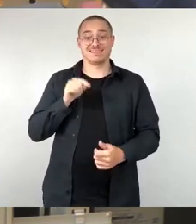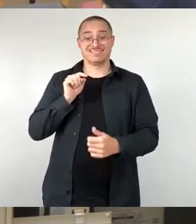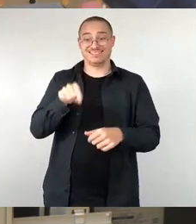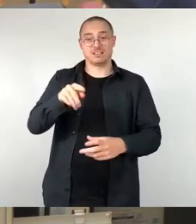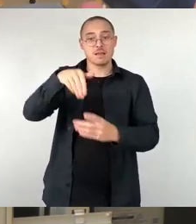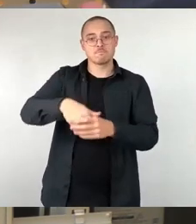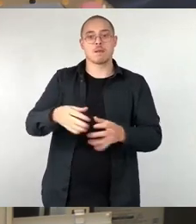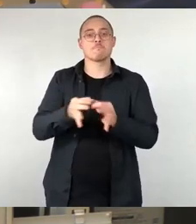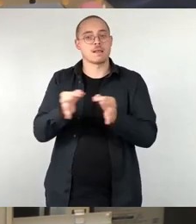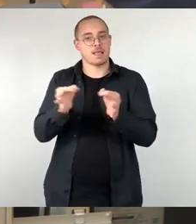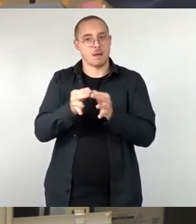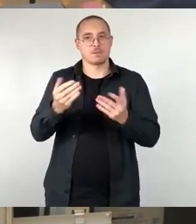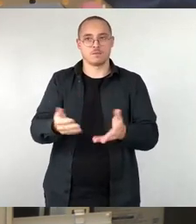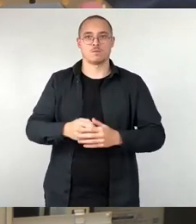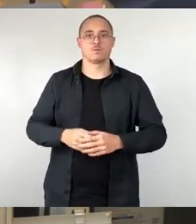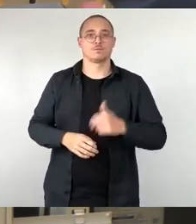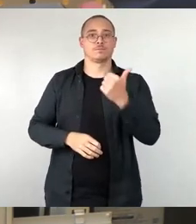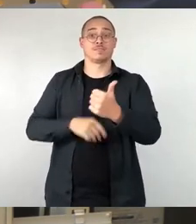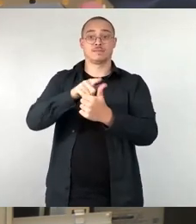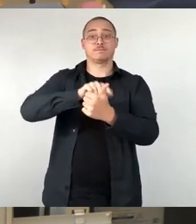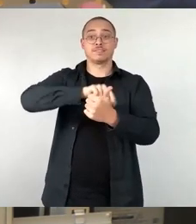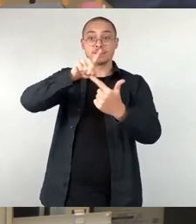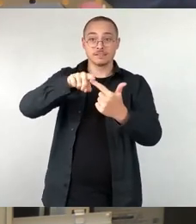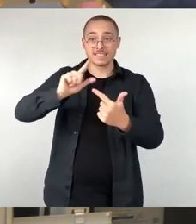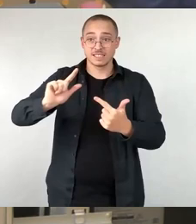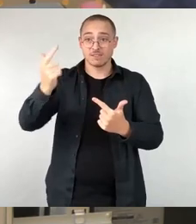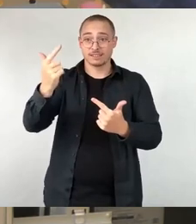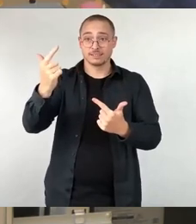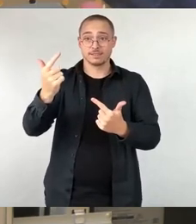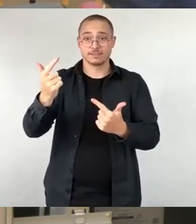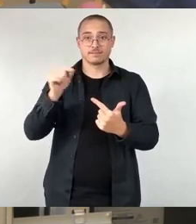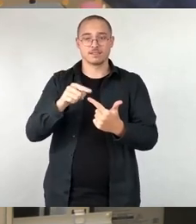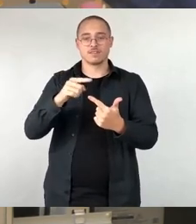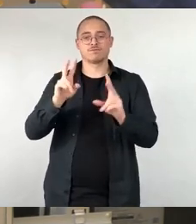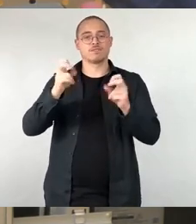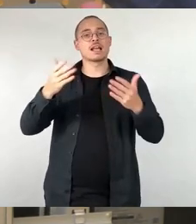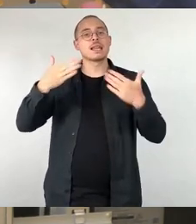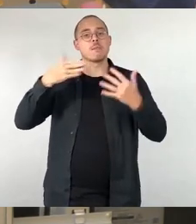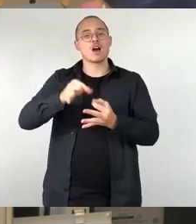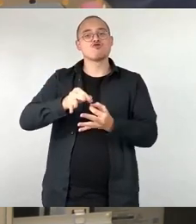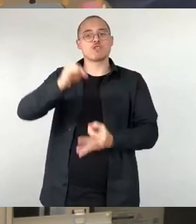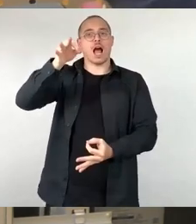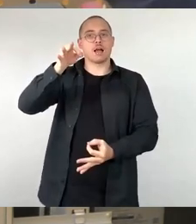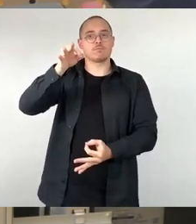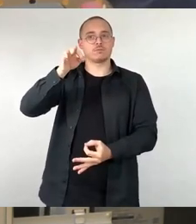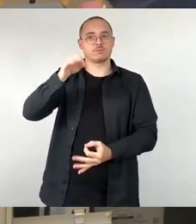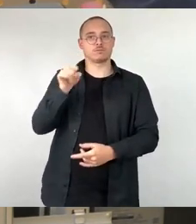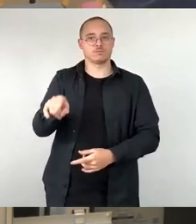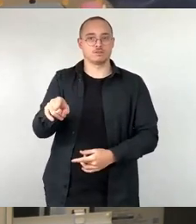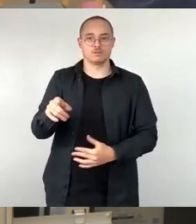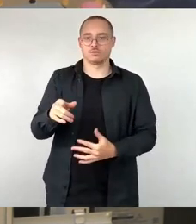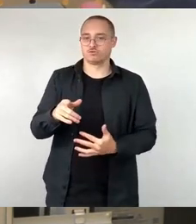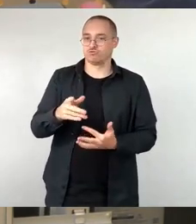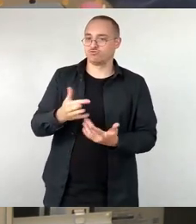in diesem Dreiklang den Klimastab. Das ist eine Stelle oder eine, ja, eine Stelle in der Stadt, die